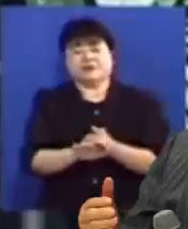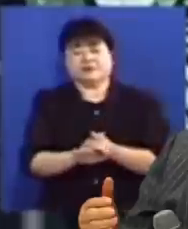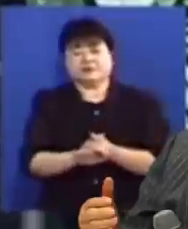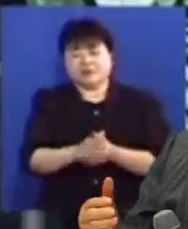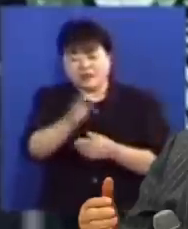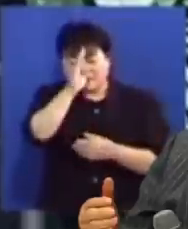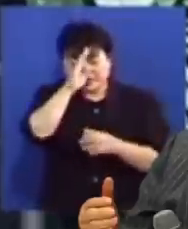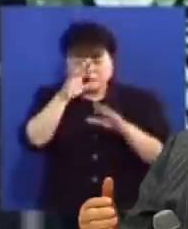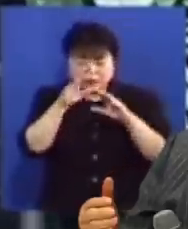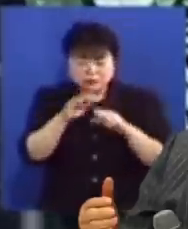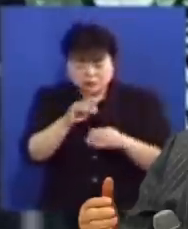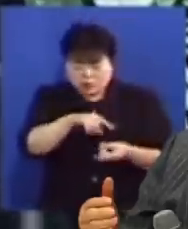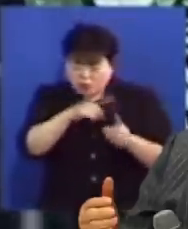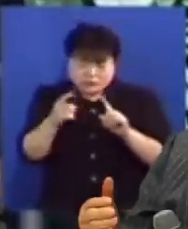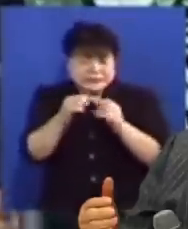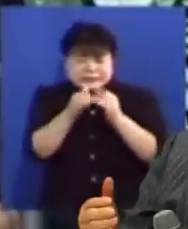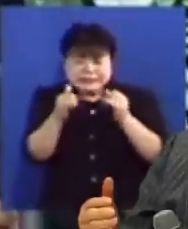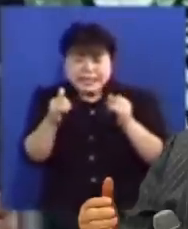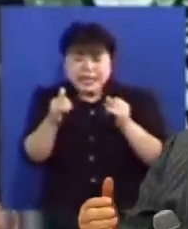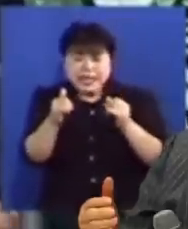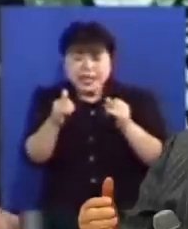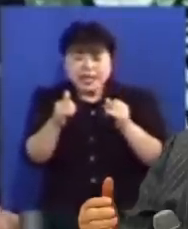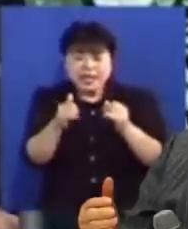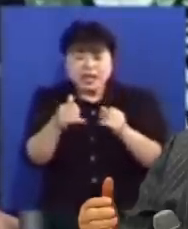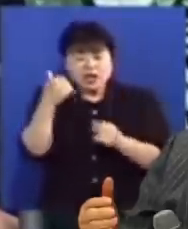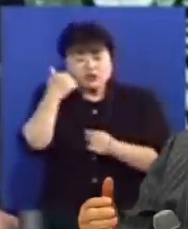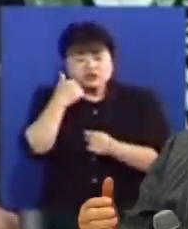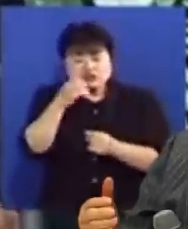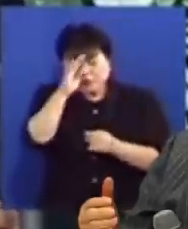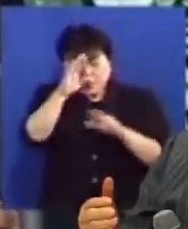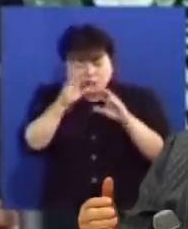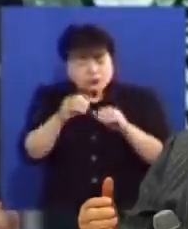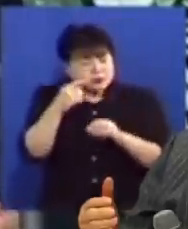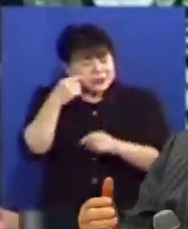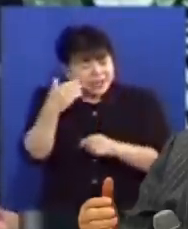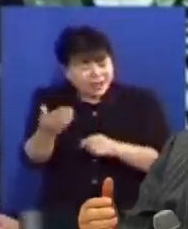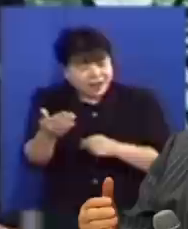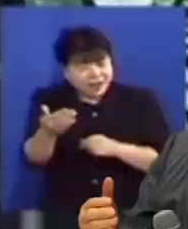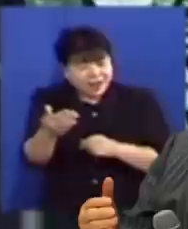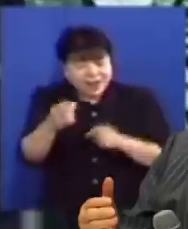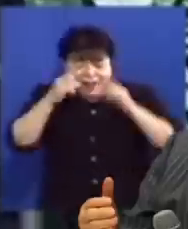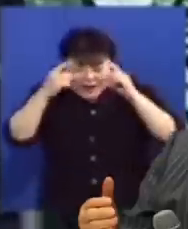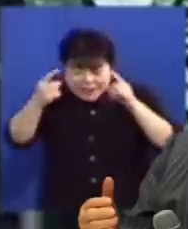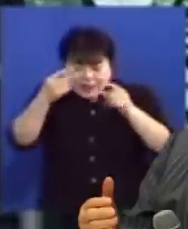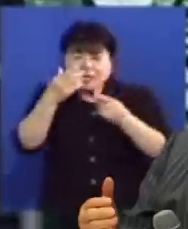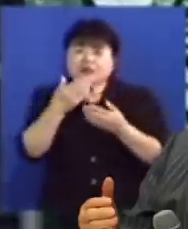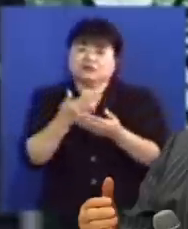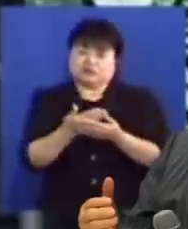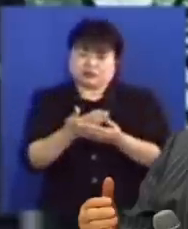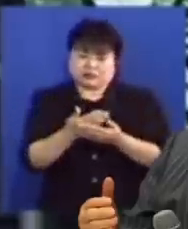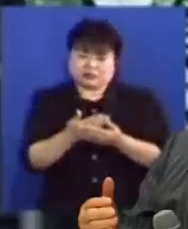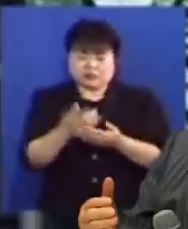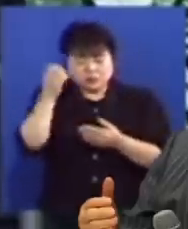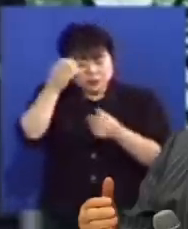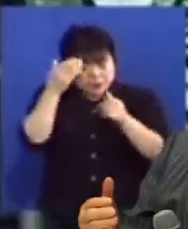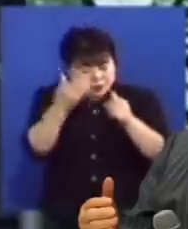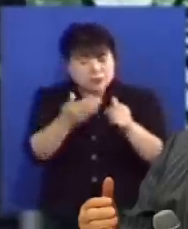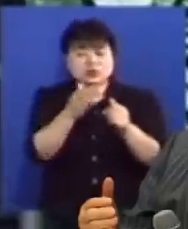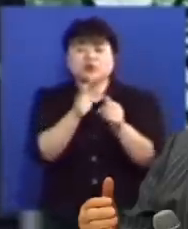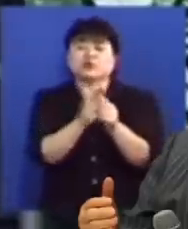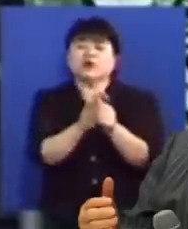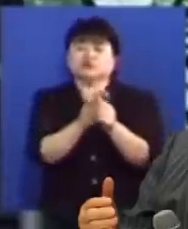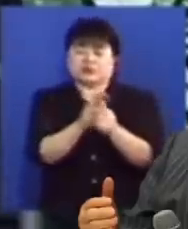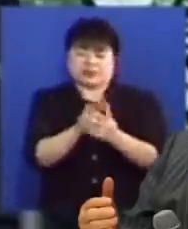병나는 사람 어떠한 사람의 병이 나왔다는 것을 깨닫게 해주시는 것은 성령께서 하시는